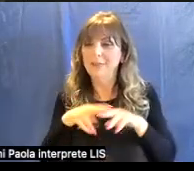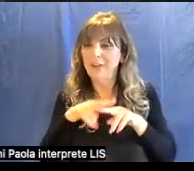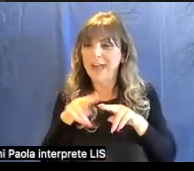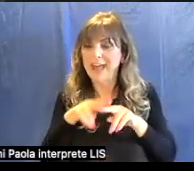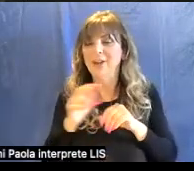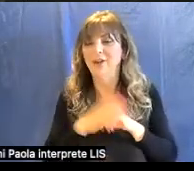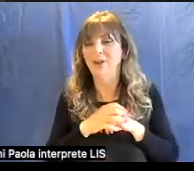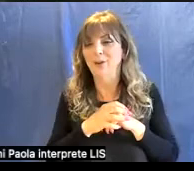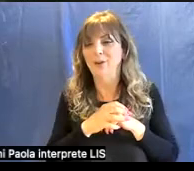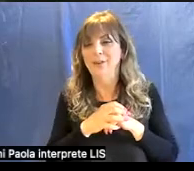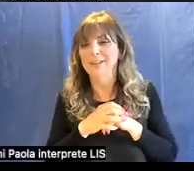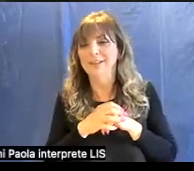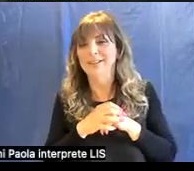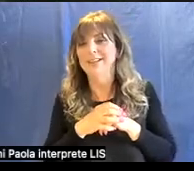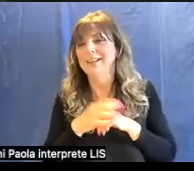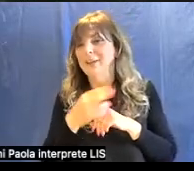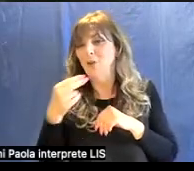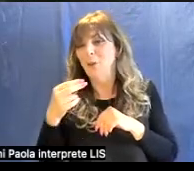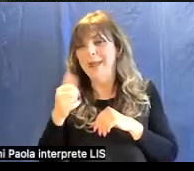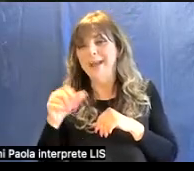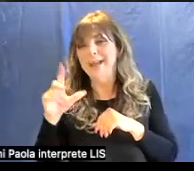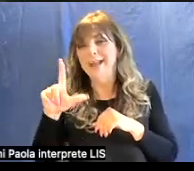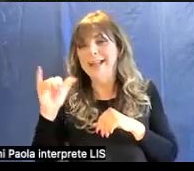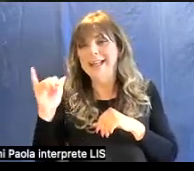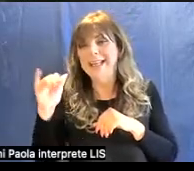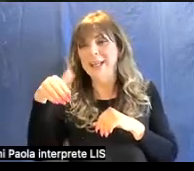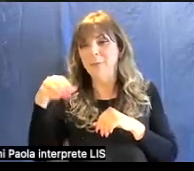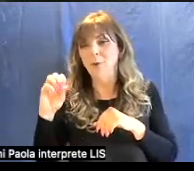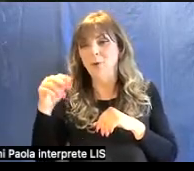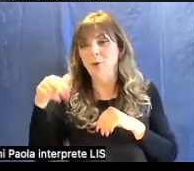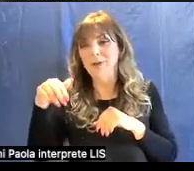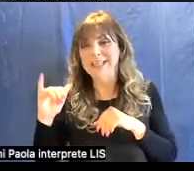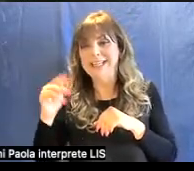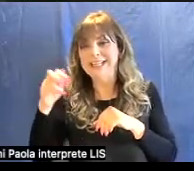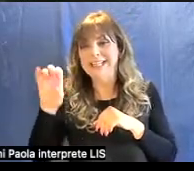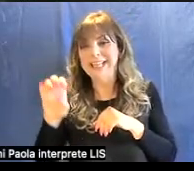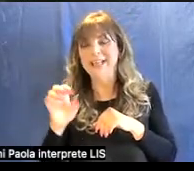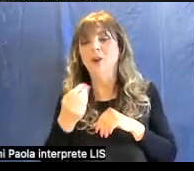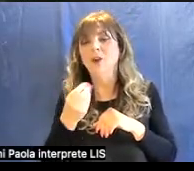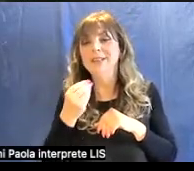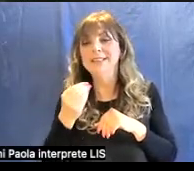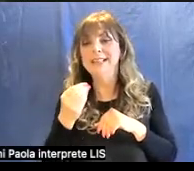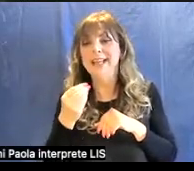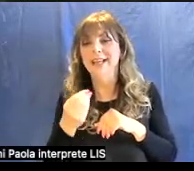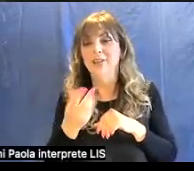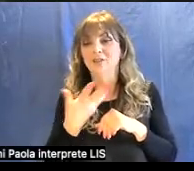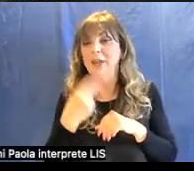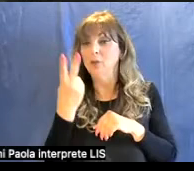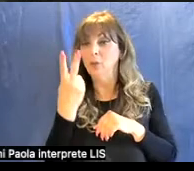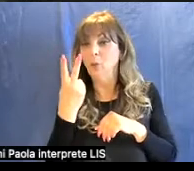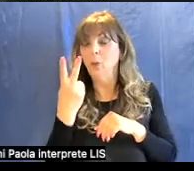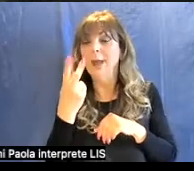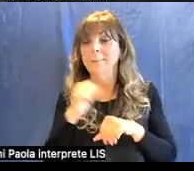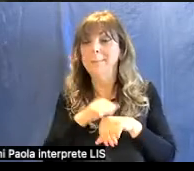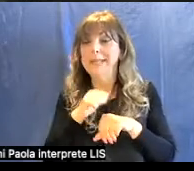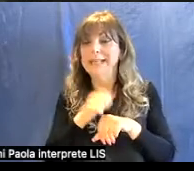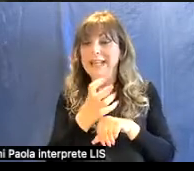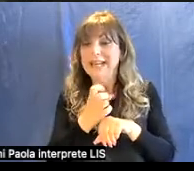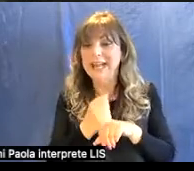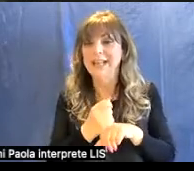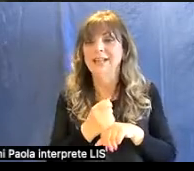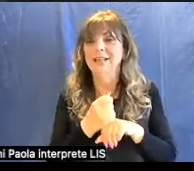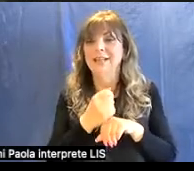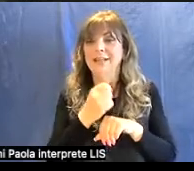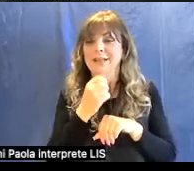comunemente viene detta limonite, e che in realtà è un mix di due minerali che si chiamano getite